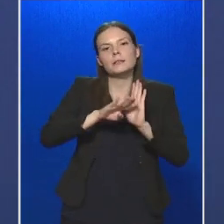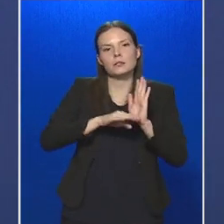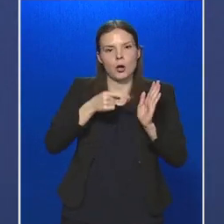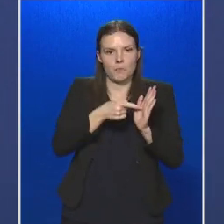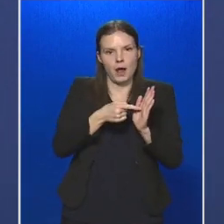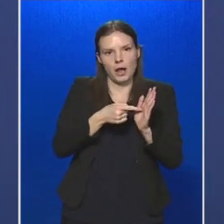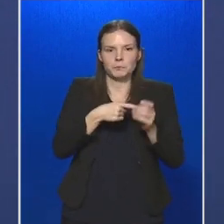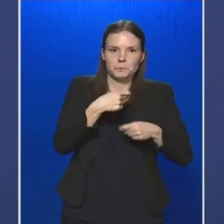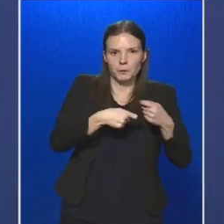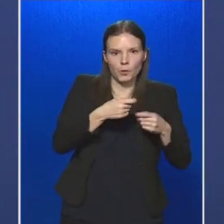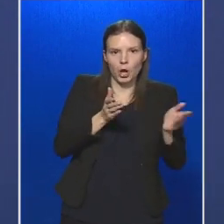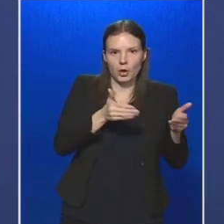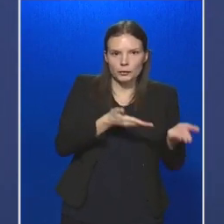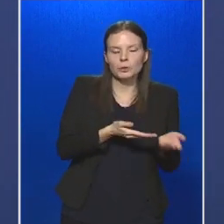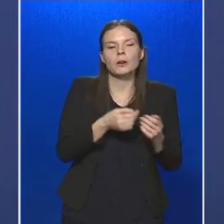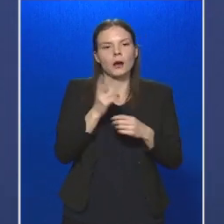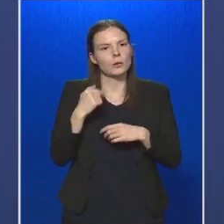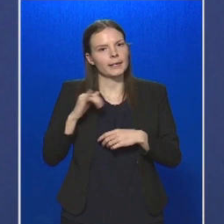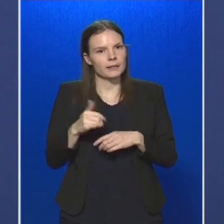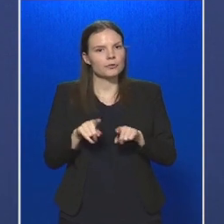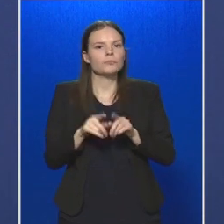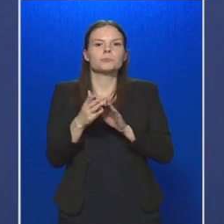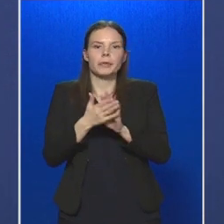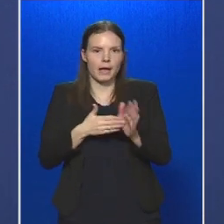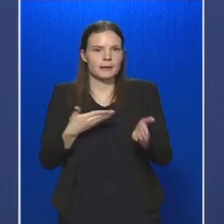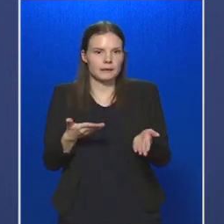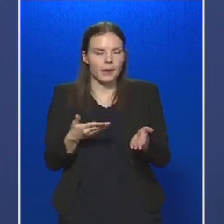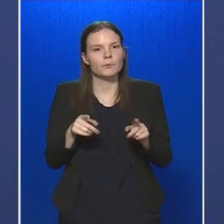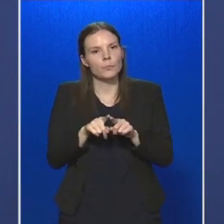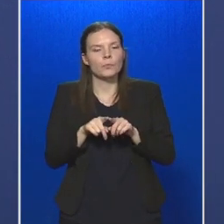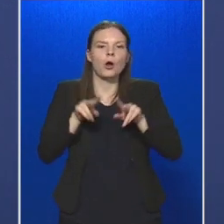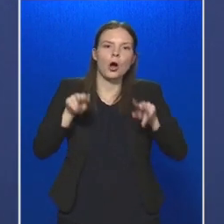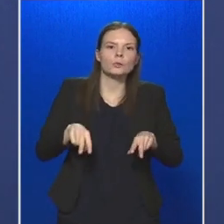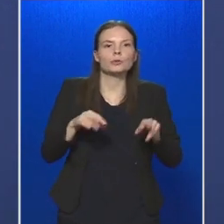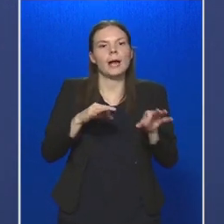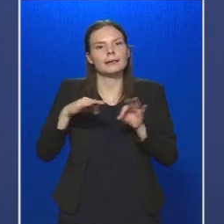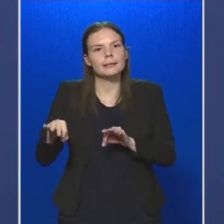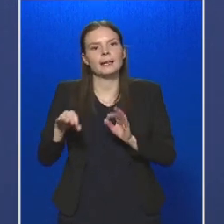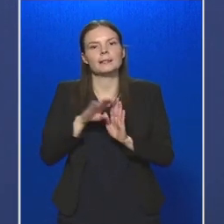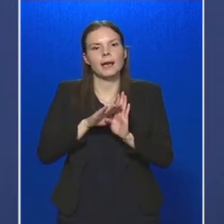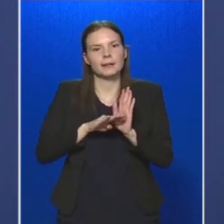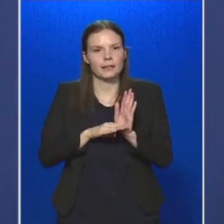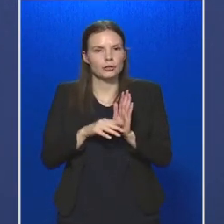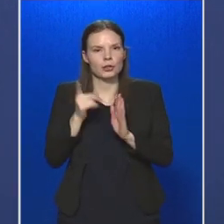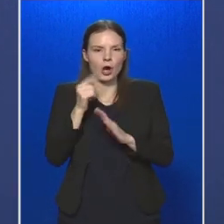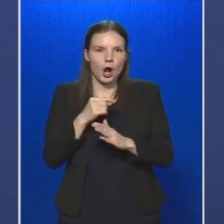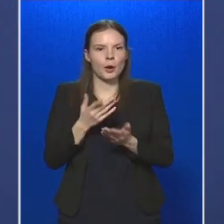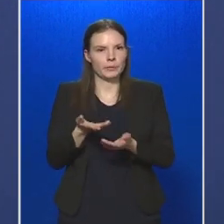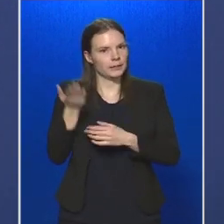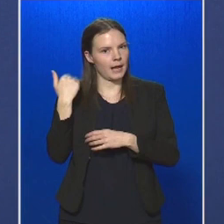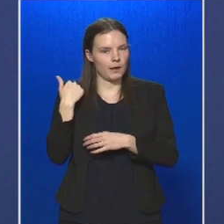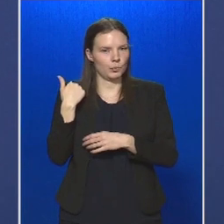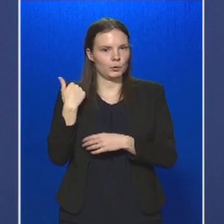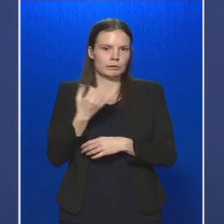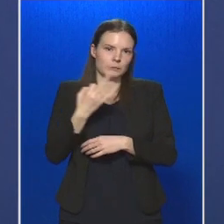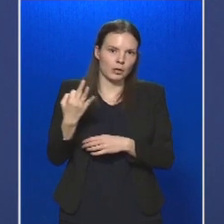foglalkozott, akkor hadd kezdjem én is a mondandómat azokkal a hatóság intézkedésekkel, amelyeket az elmúlt